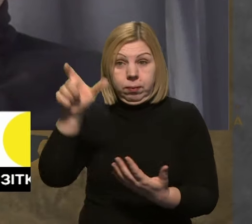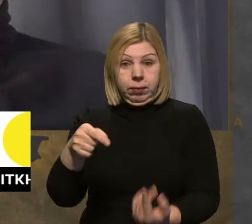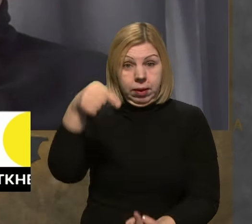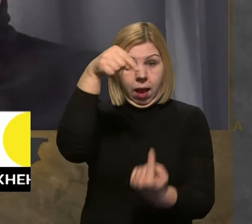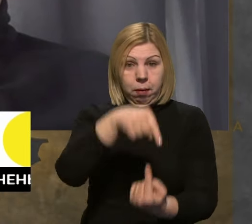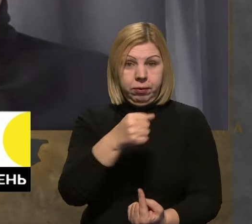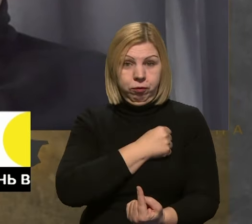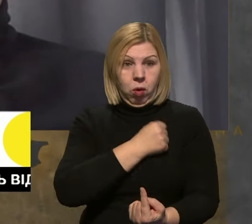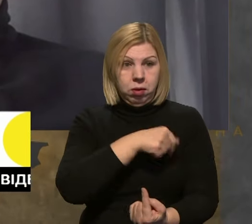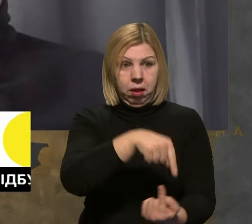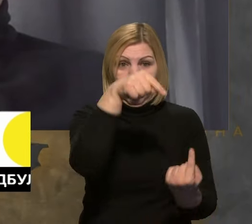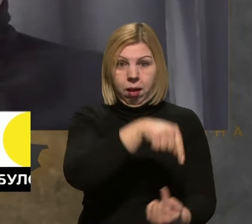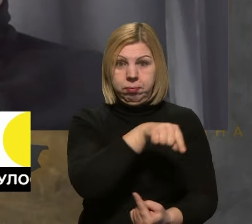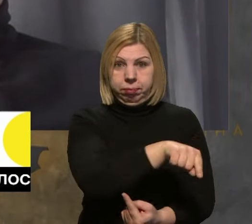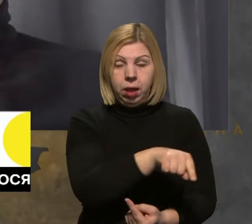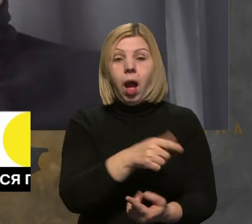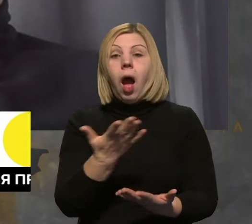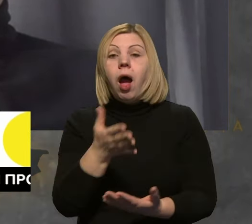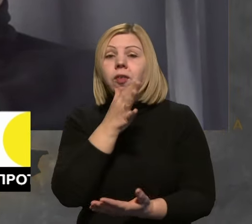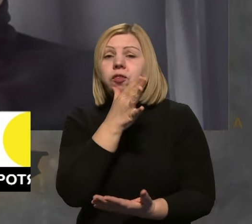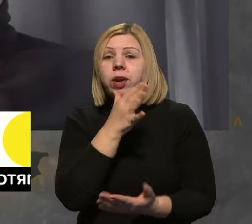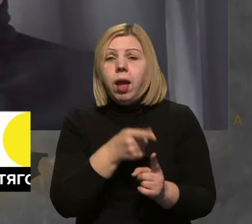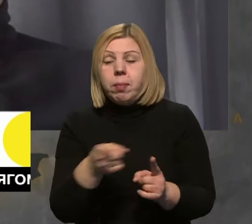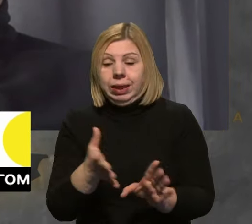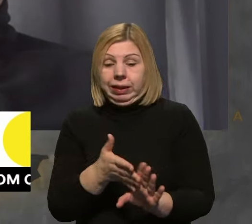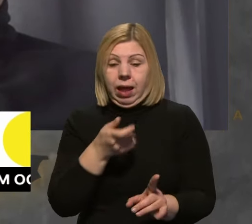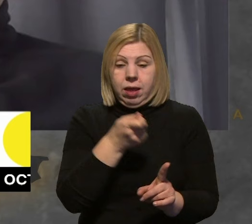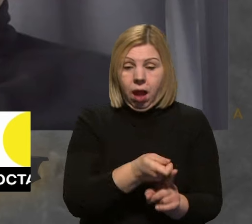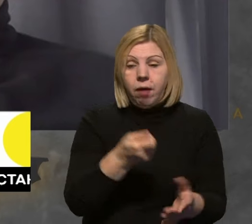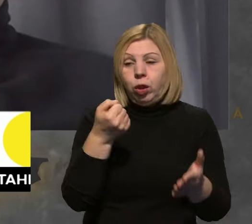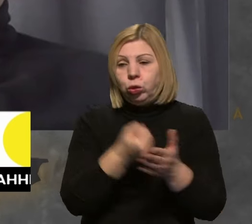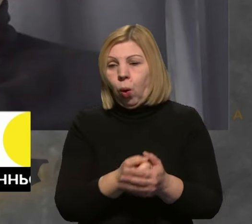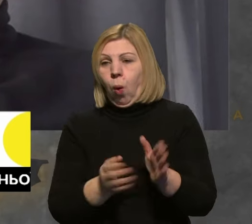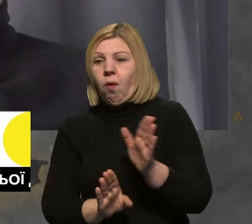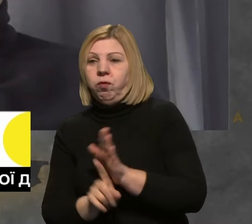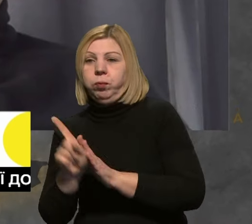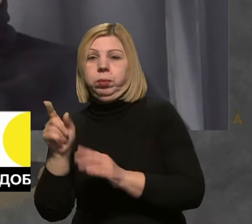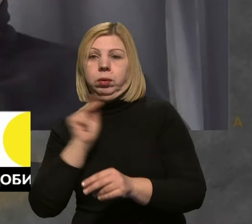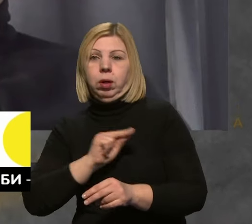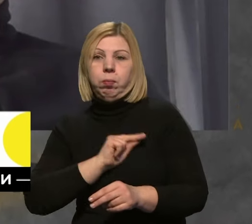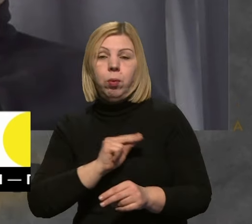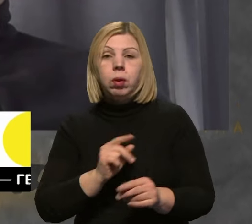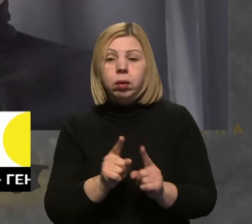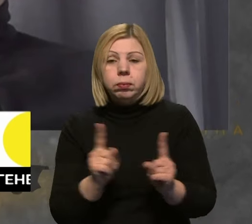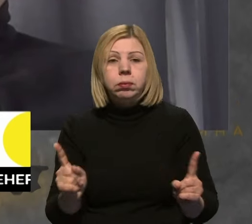військовій частині, який проміжок часу від подачі заявки і до, власне, вже несення служби?